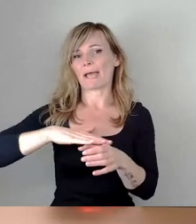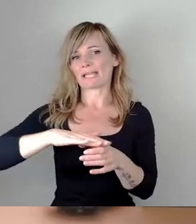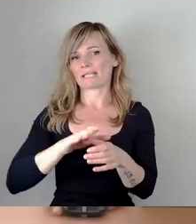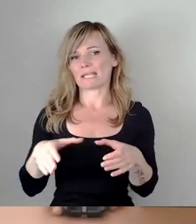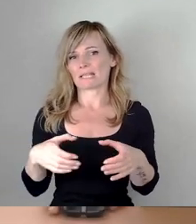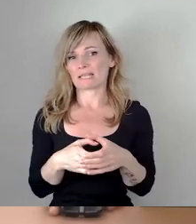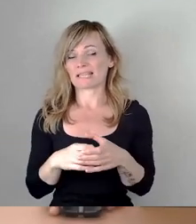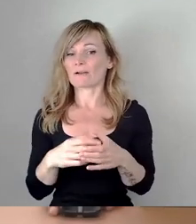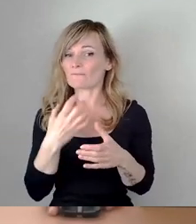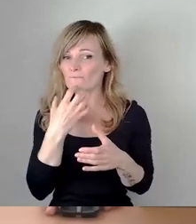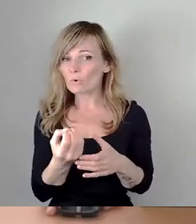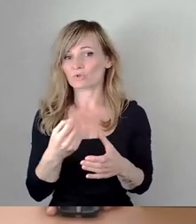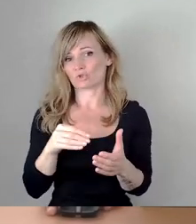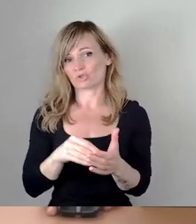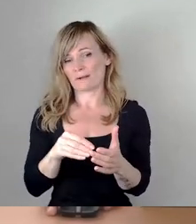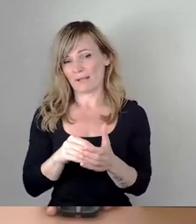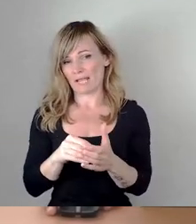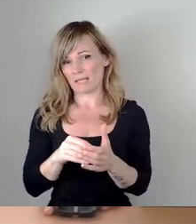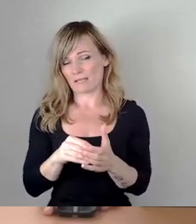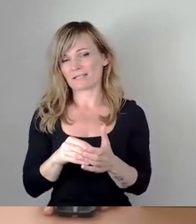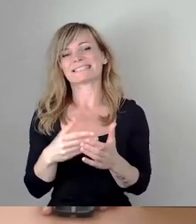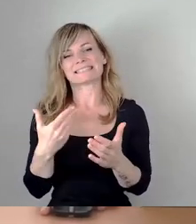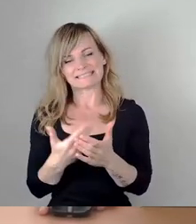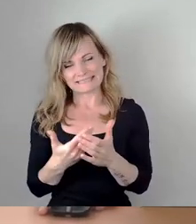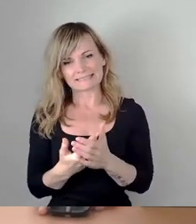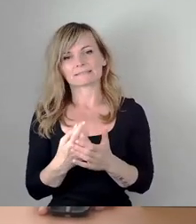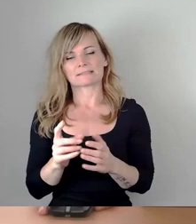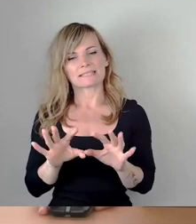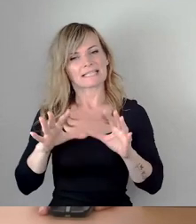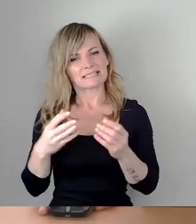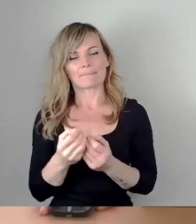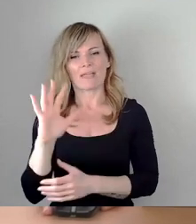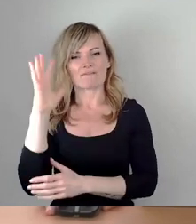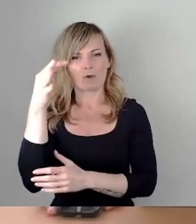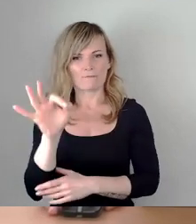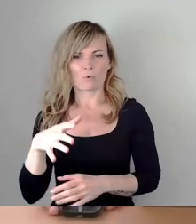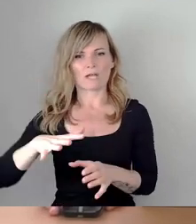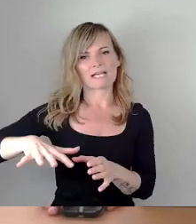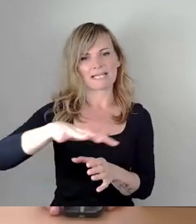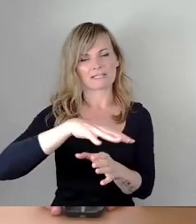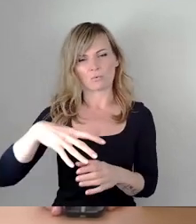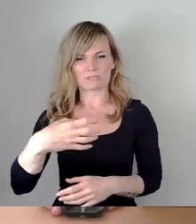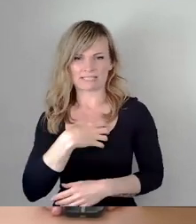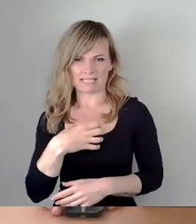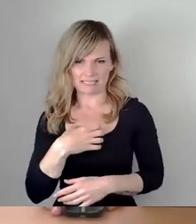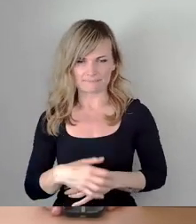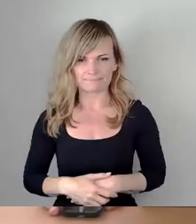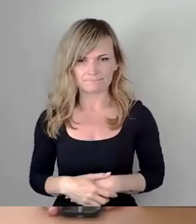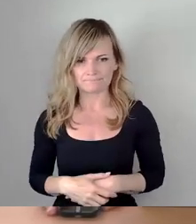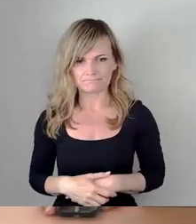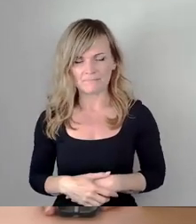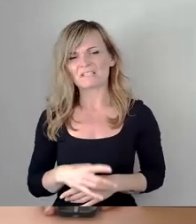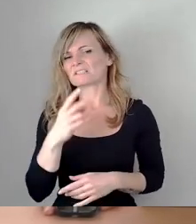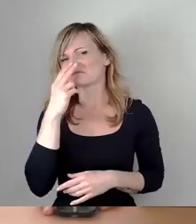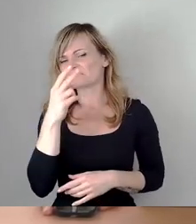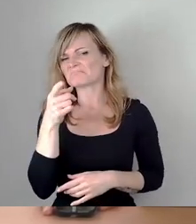gesamter Erfolg für die Region Dresden insgesamt wird. Ich sehe auch kein Konkurrenzthema, was jetzt ein Stückchen in Ihrer Rede,